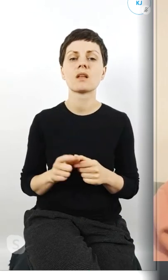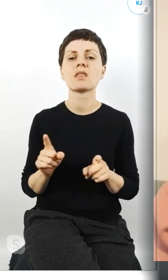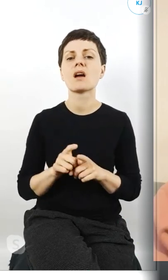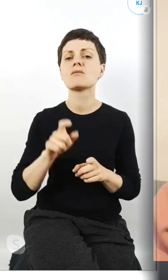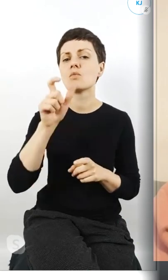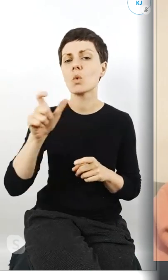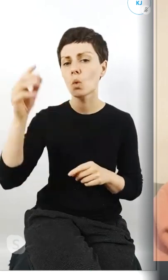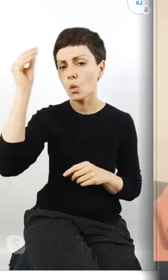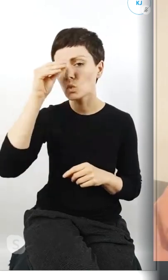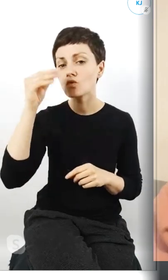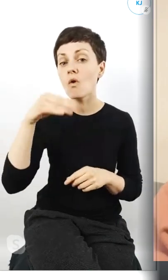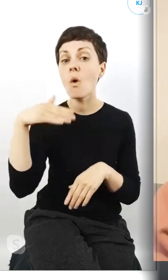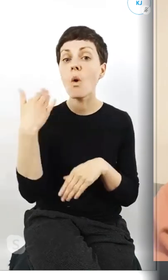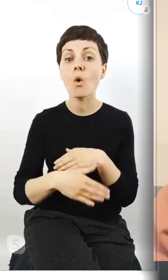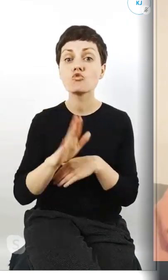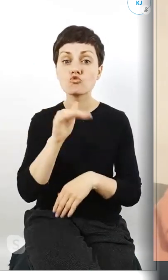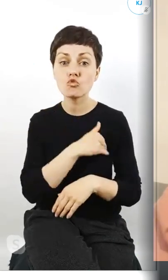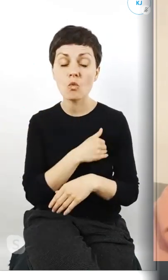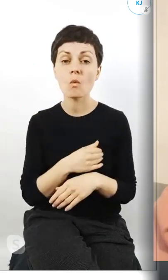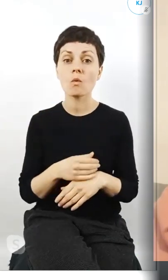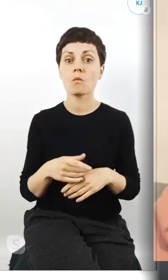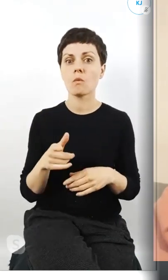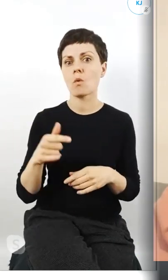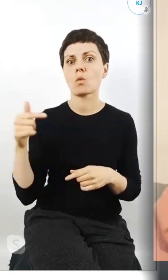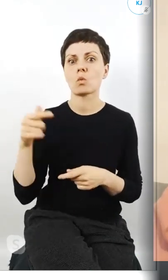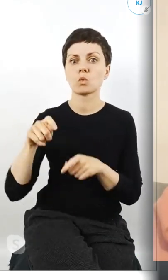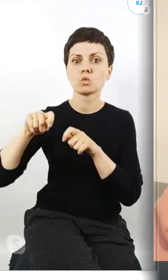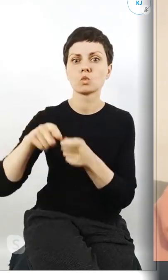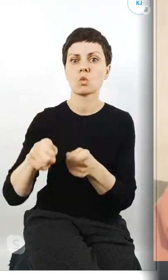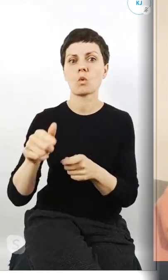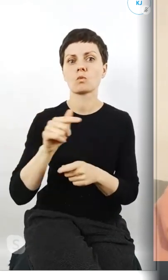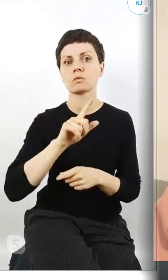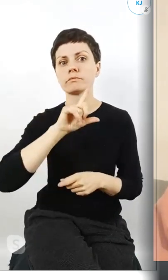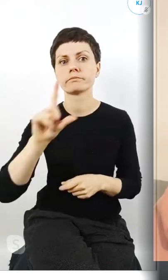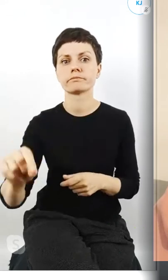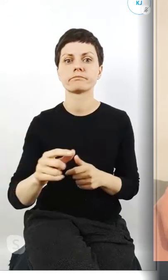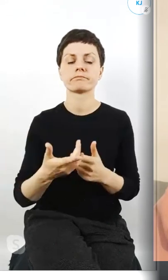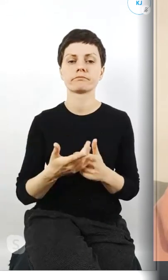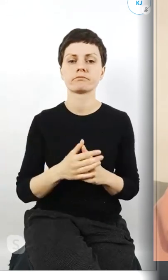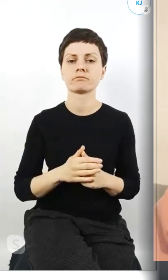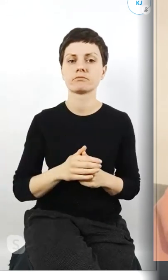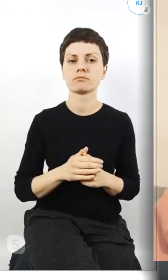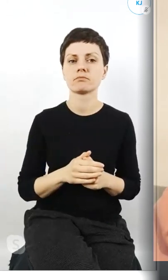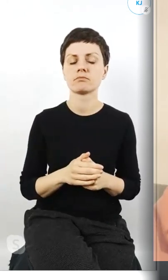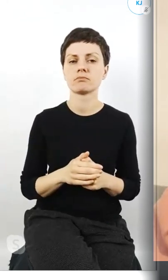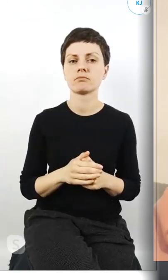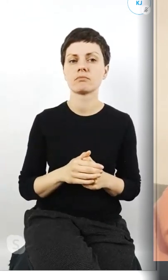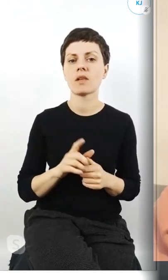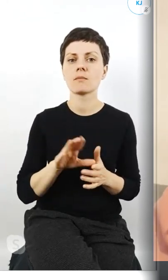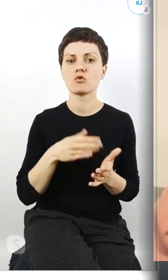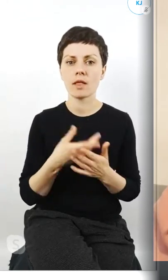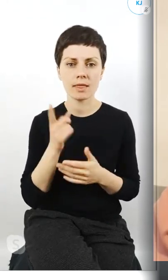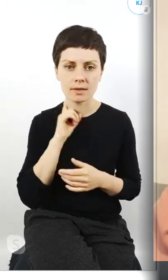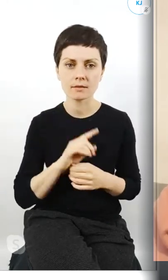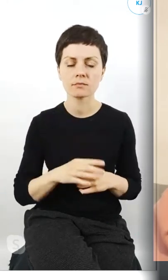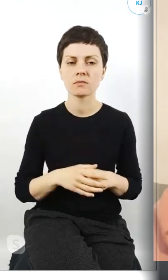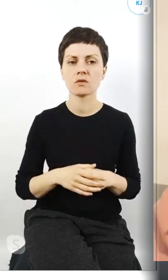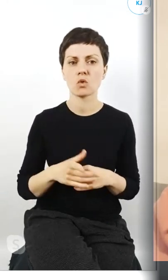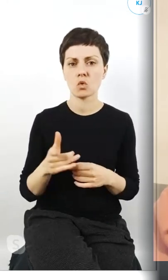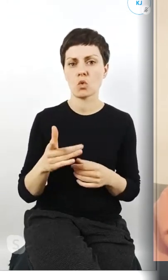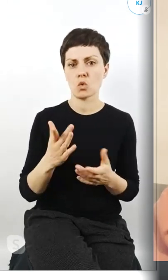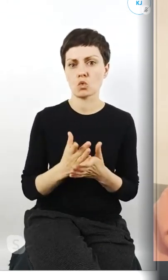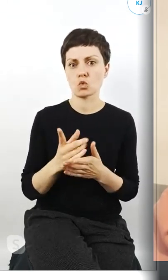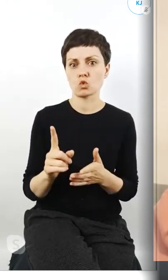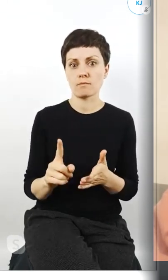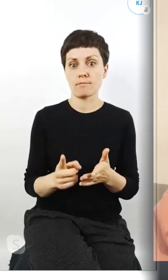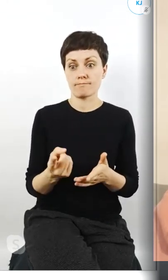kończą szkołę podstawową są zmuszani żeby iść konkretnie do jakiegoś jakiegoś liceum no i to jest już taka pierwsza